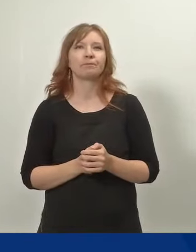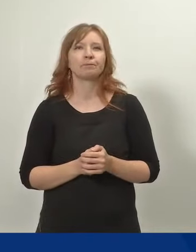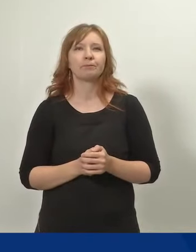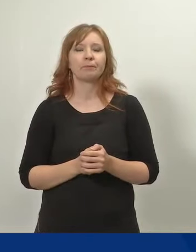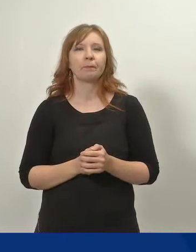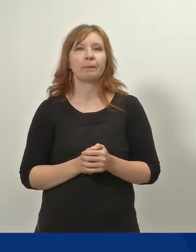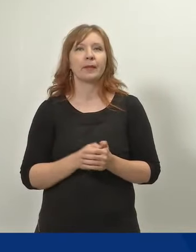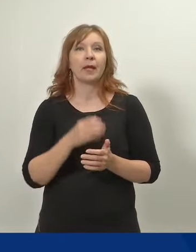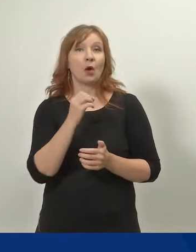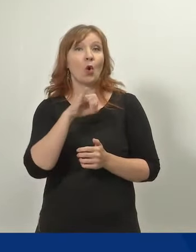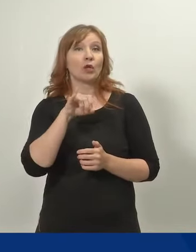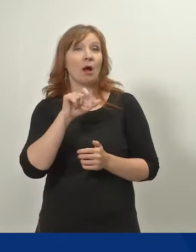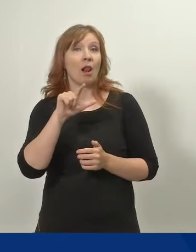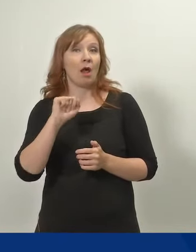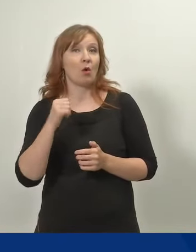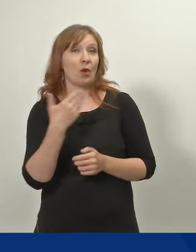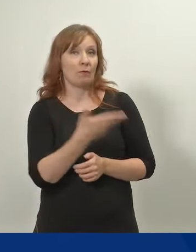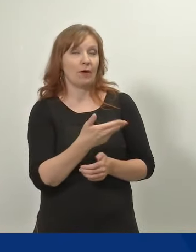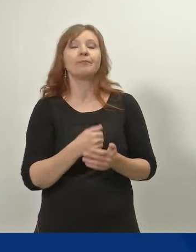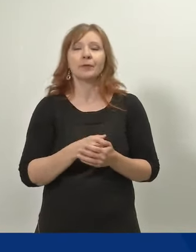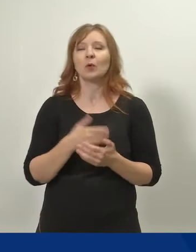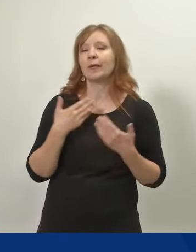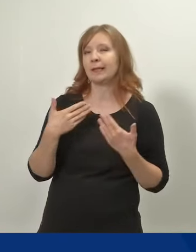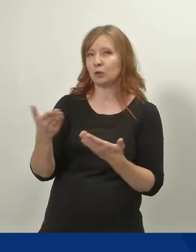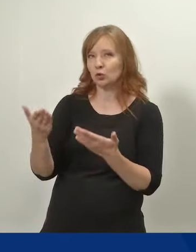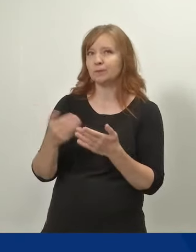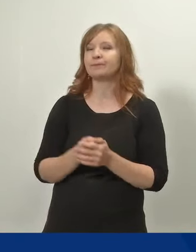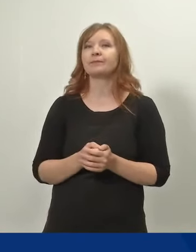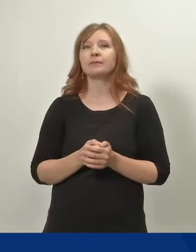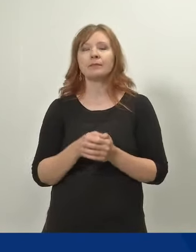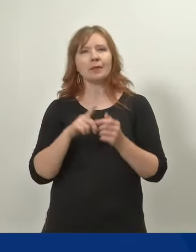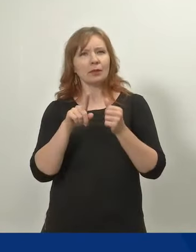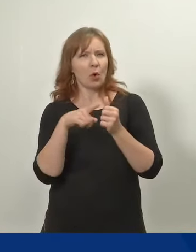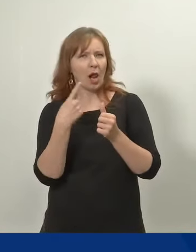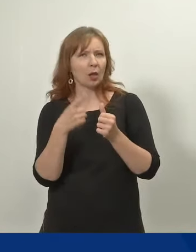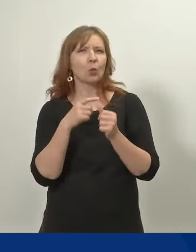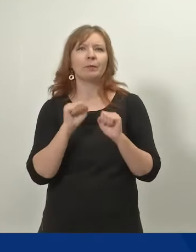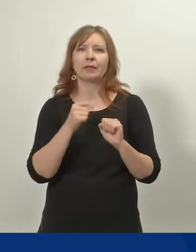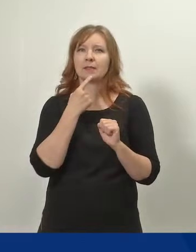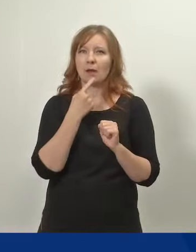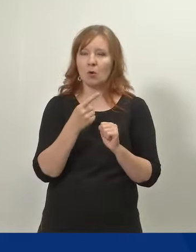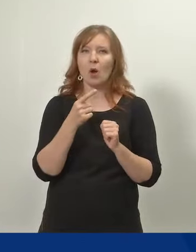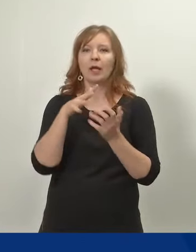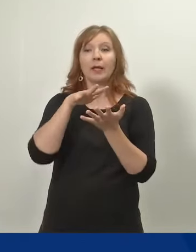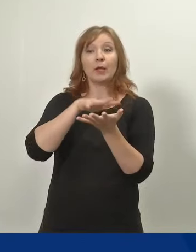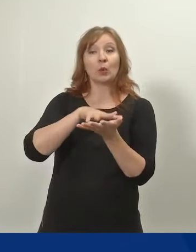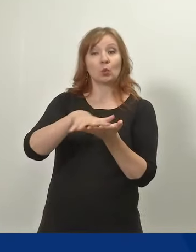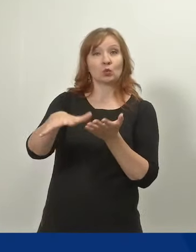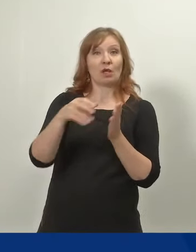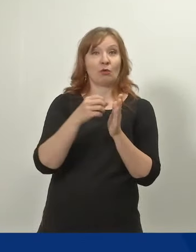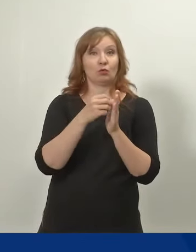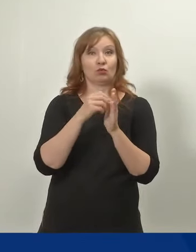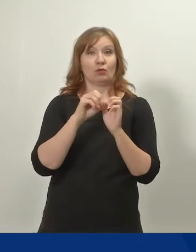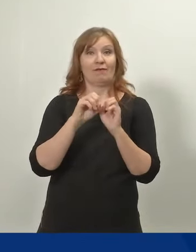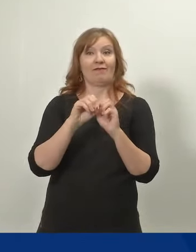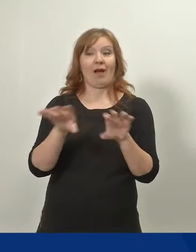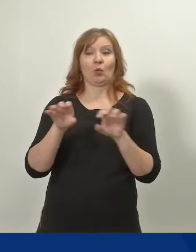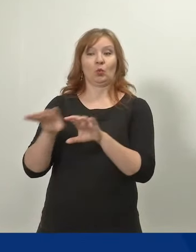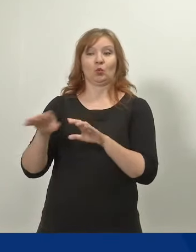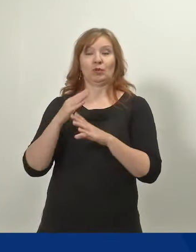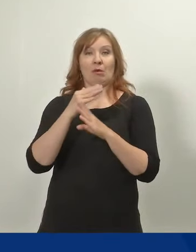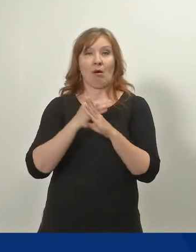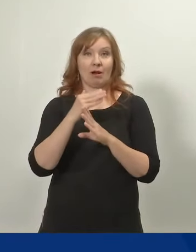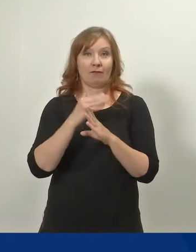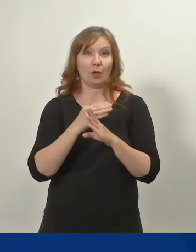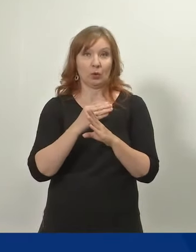Eeva Ojala, ole hyvä. Joo, kiitos. No ihan alkuun täytyy todeta, että näiden kustannusvaikutusten arviointihan oli ihan